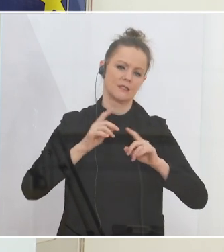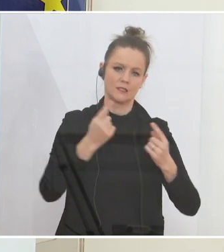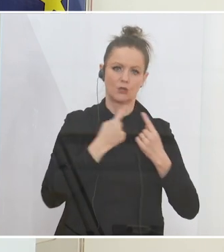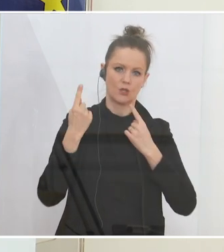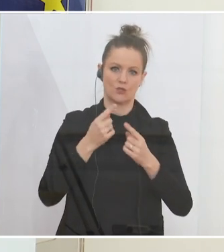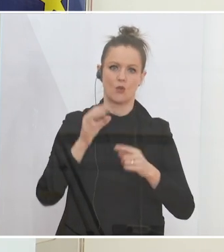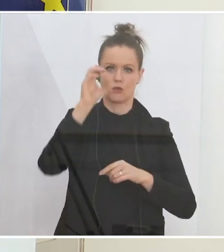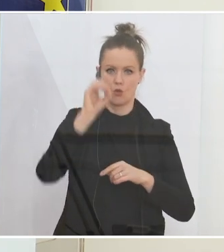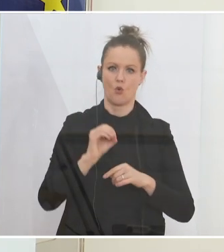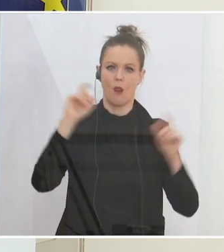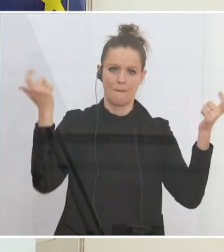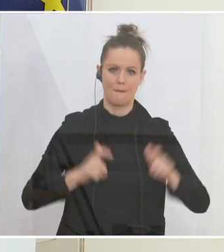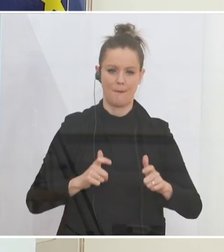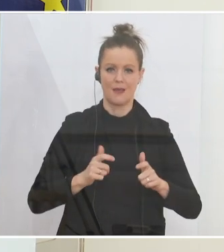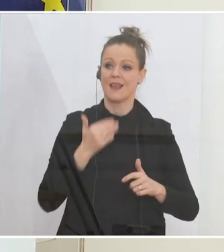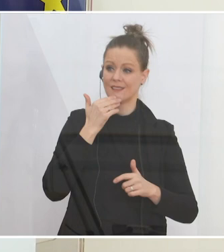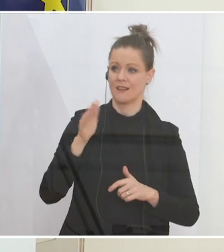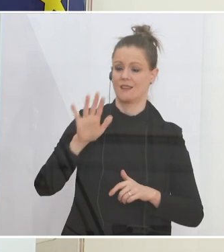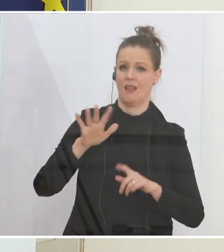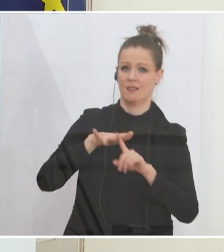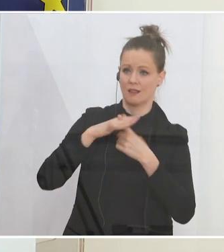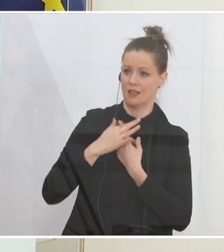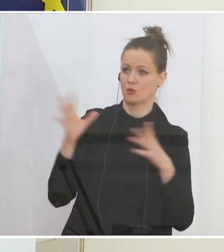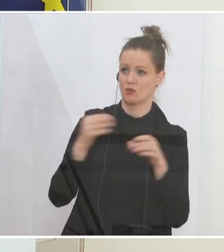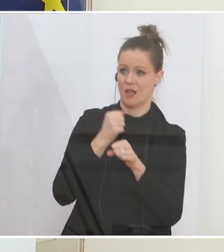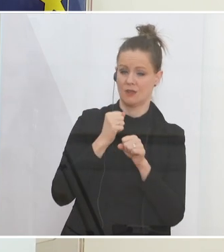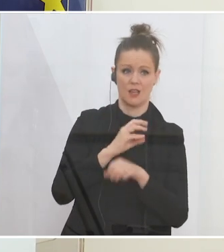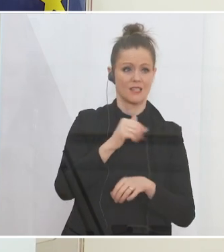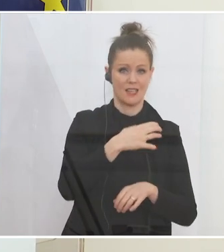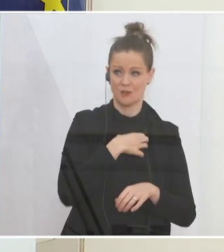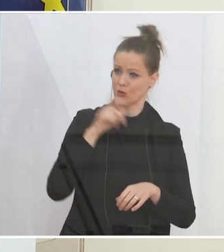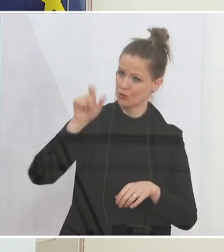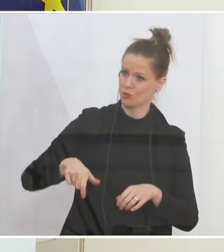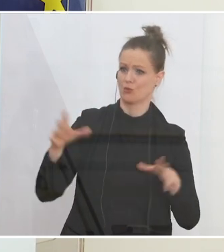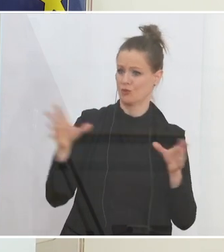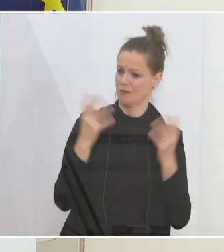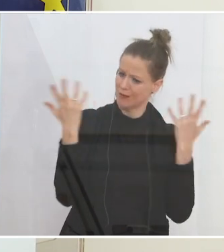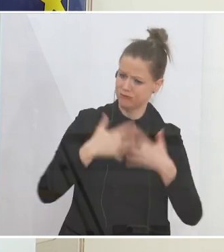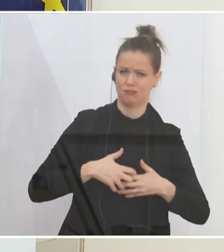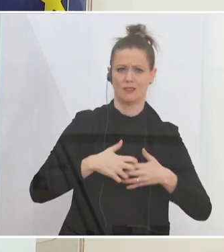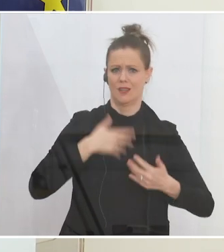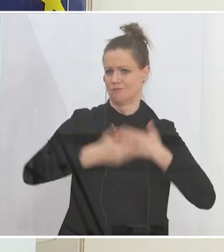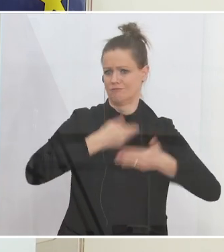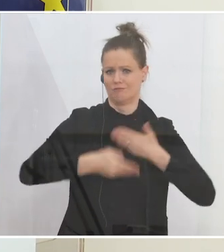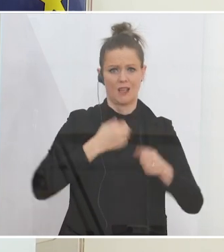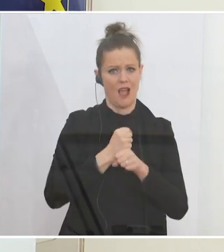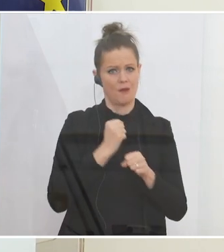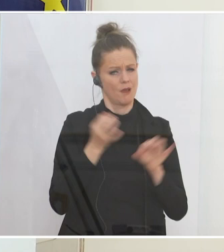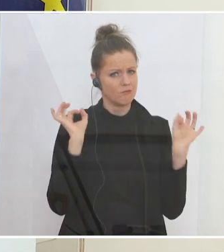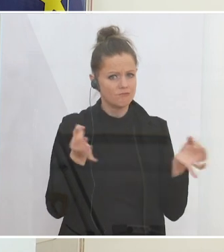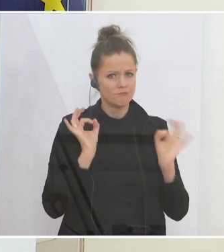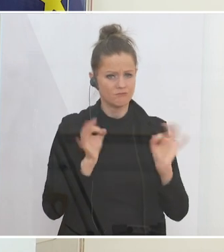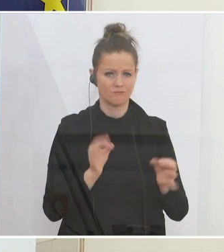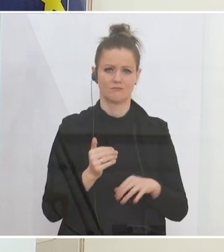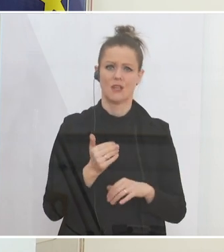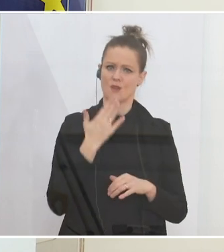Team. Das funktioniert zwischen Salzburg und dir ausgezeichnet, möchte ich an dieser Stelle sagen. Und ich glaube, es ist heute